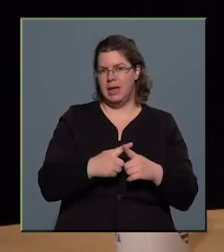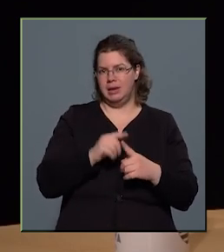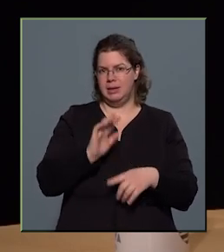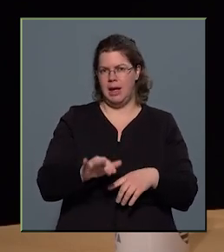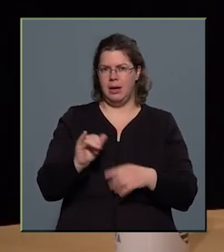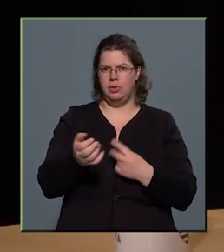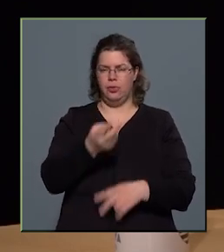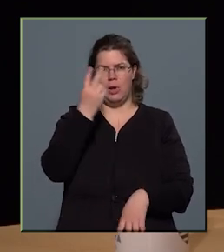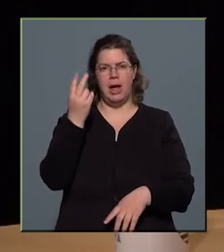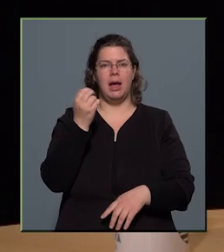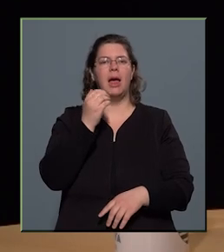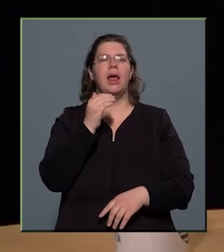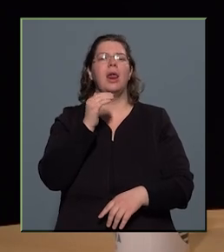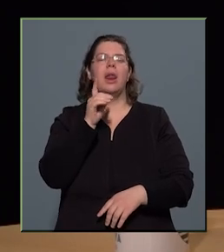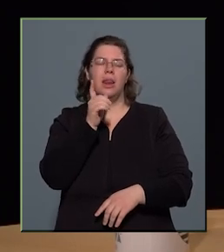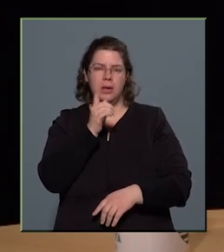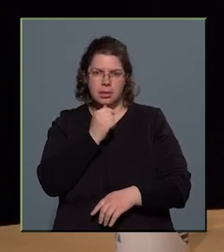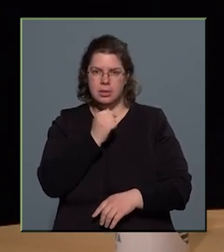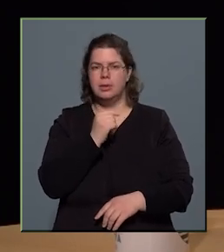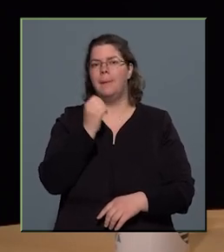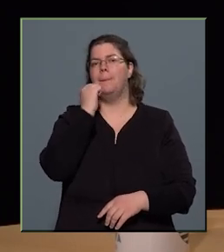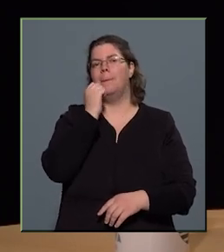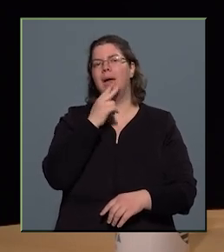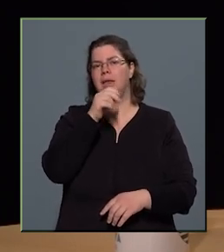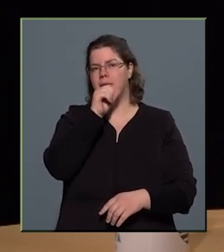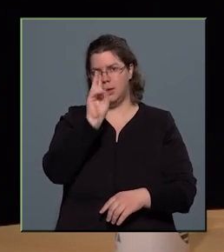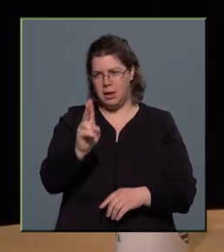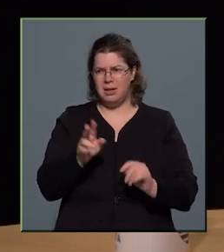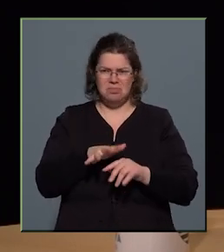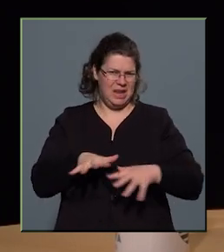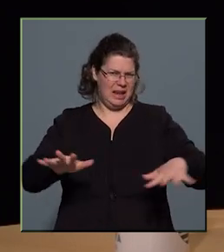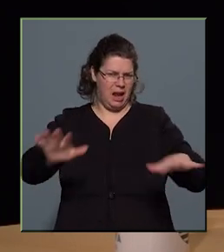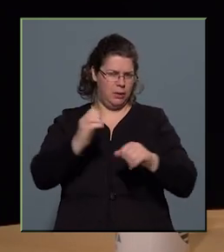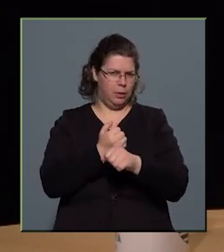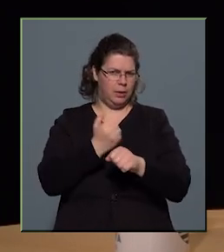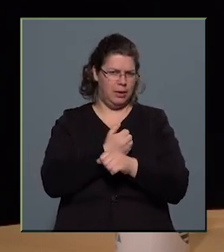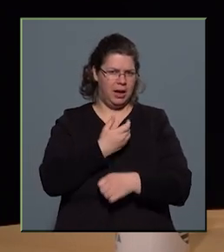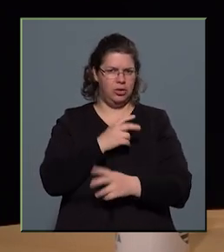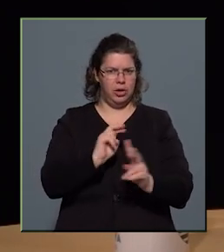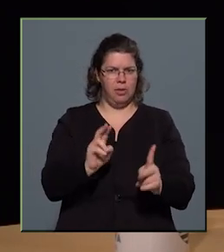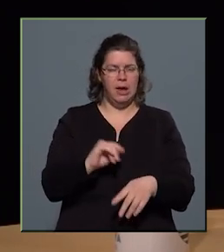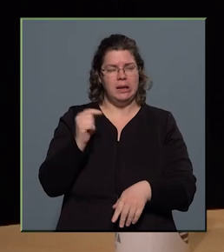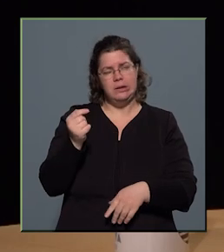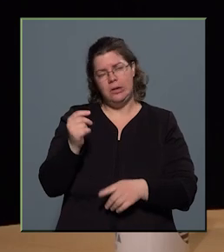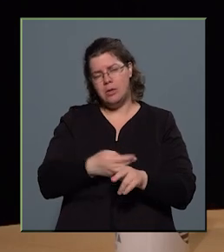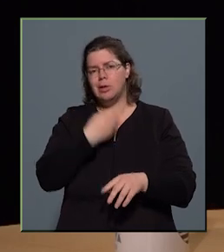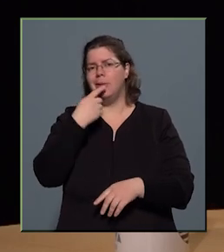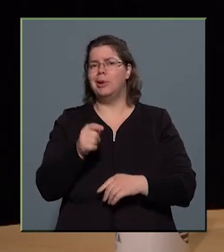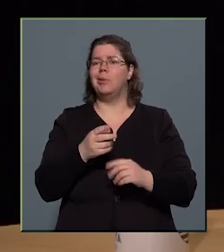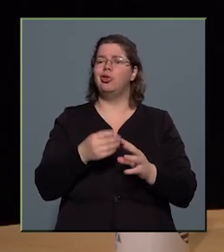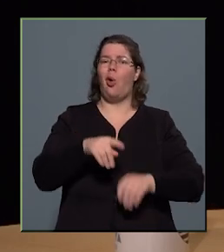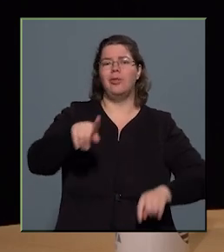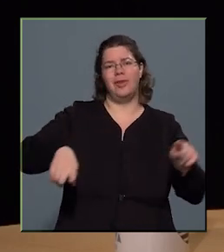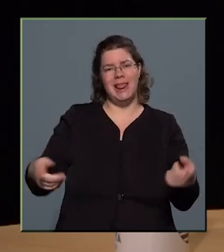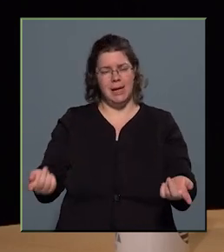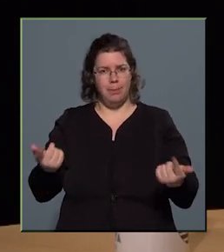főleg Elon Musk-nak nagyon szerte álgazó a tevékenysége, és én azt szoktam mondani, hogy ebből a sokféléből,